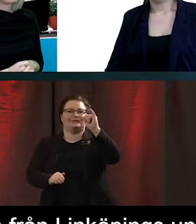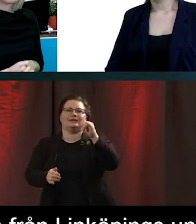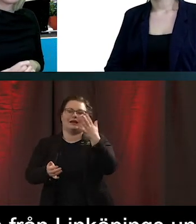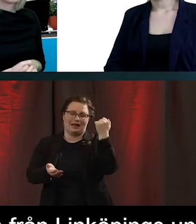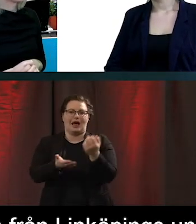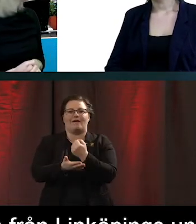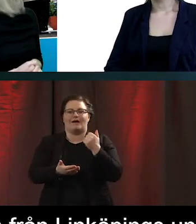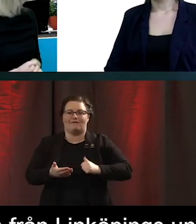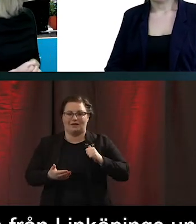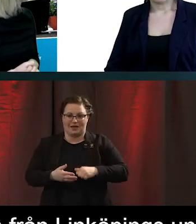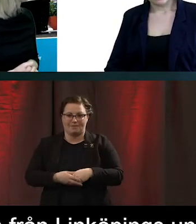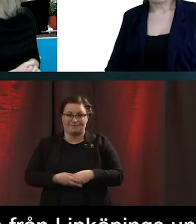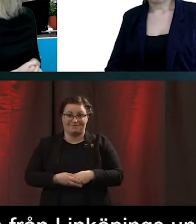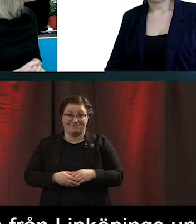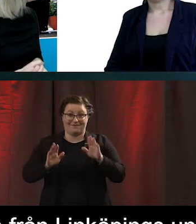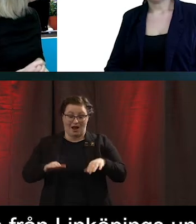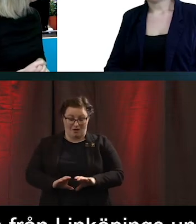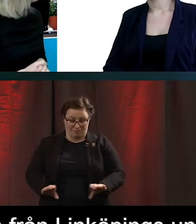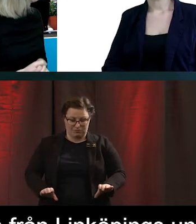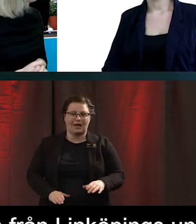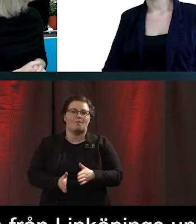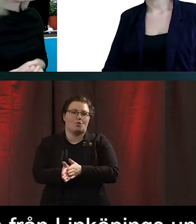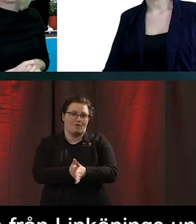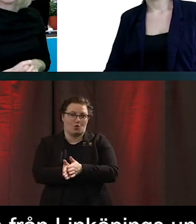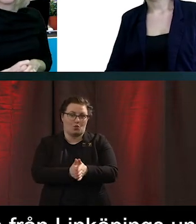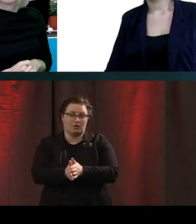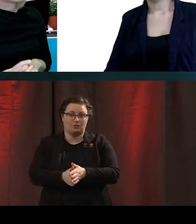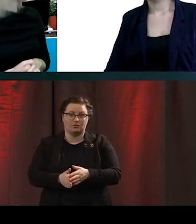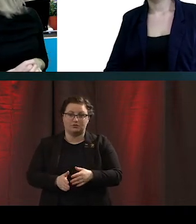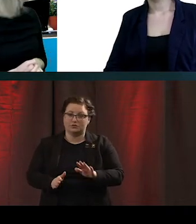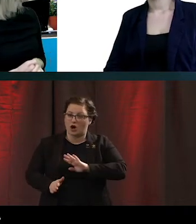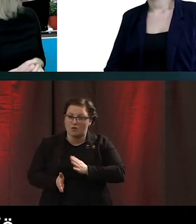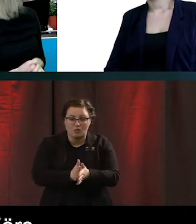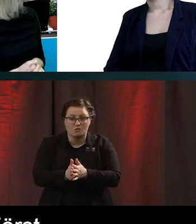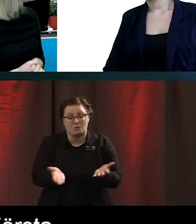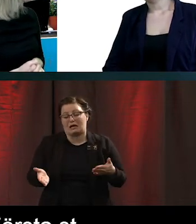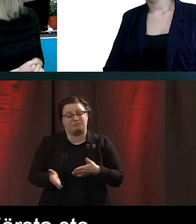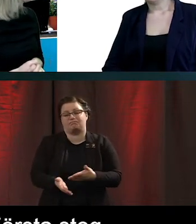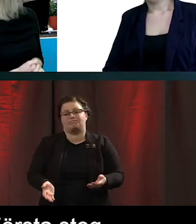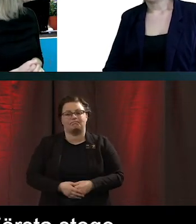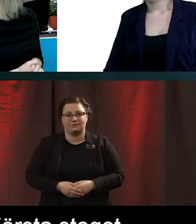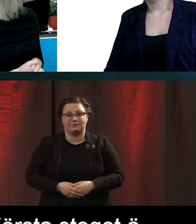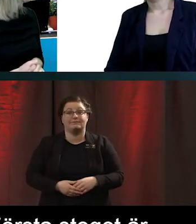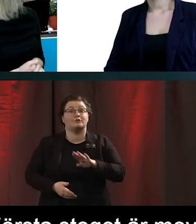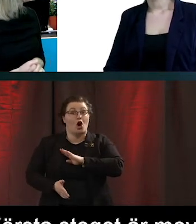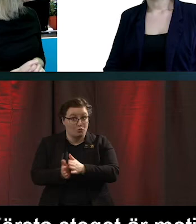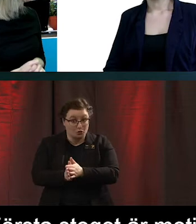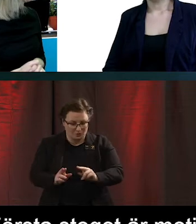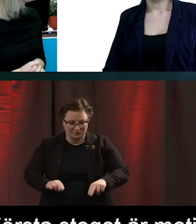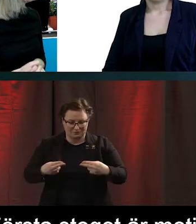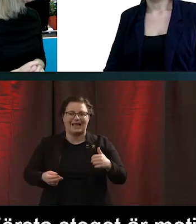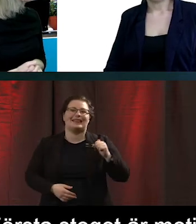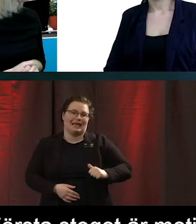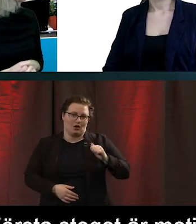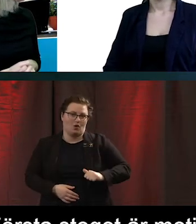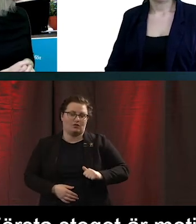Om vi inte har motivation att använda tekniken så kommer vi ingen vart. Nästa steg är tillgång. Man måste också ha